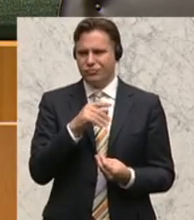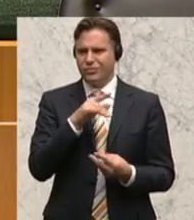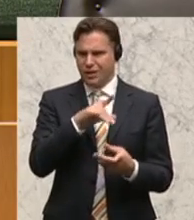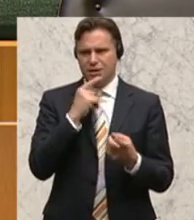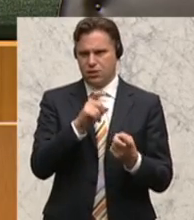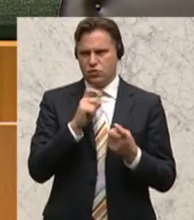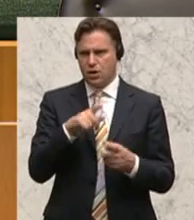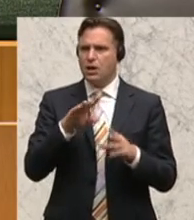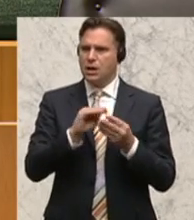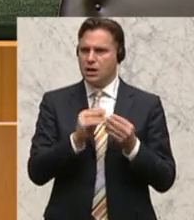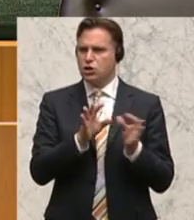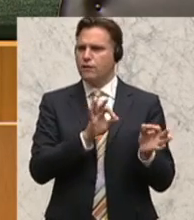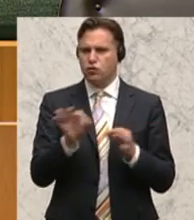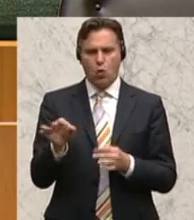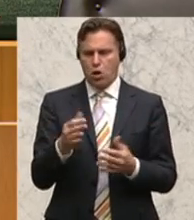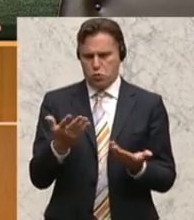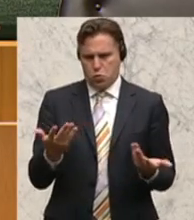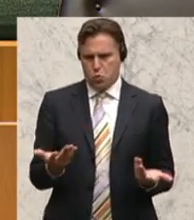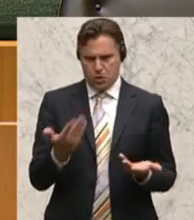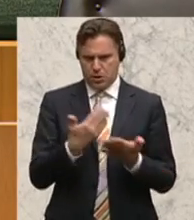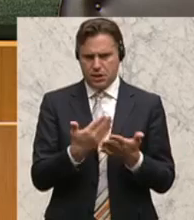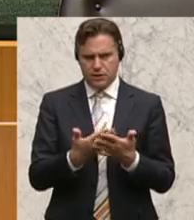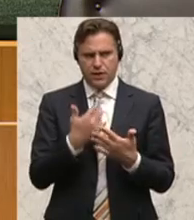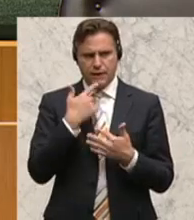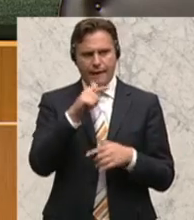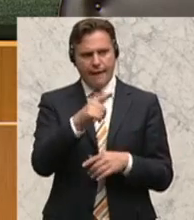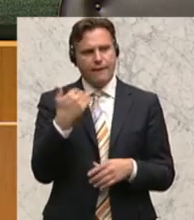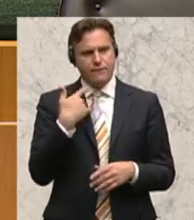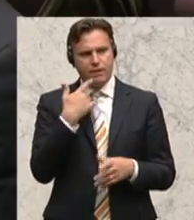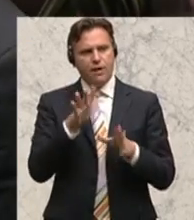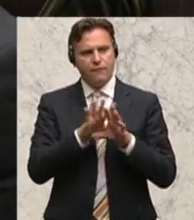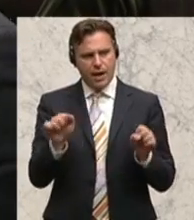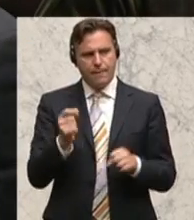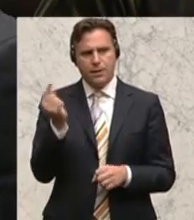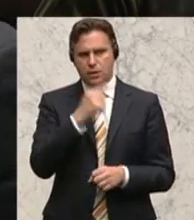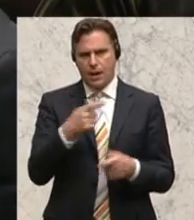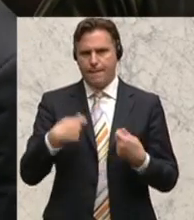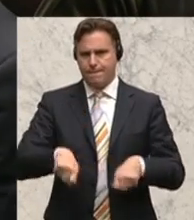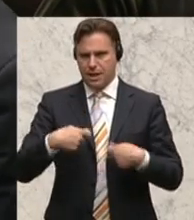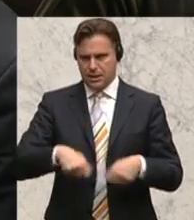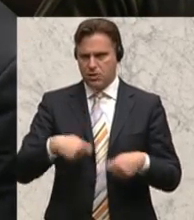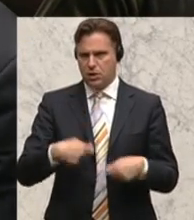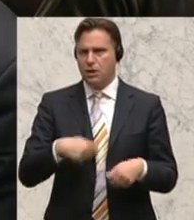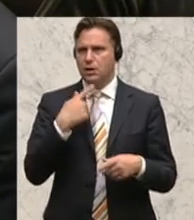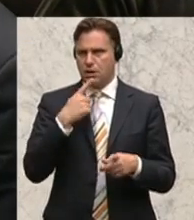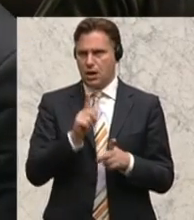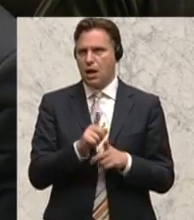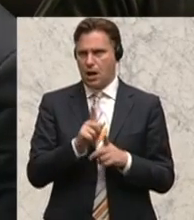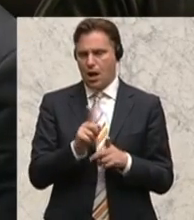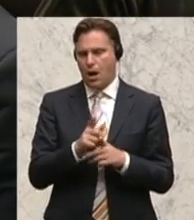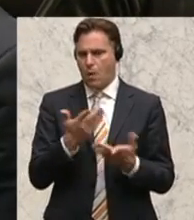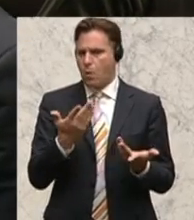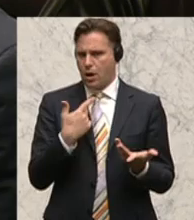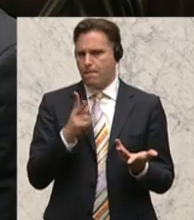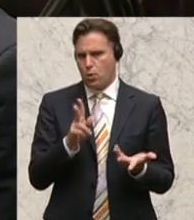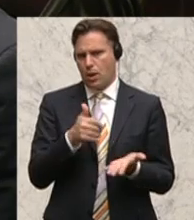Geschäftsordnung, ohne die es keine Hand habe, das, was wir dort vereinbart haben in der Präsidiale, auch abzulehnen. Selbstverständlich lasse ich